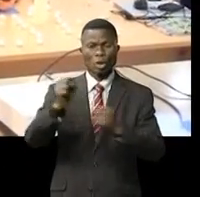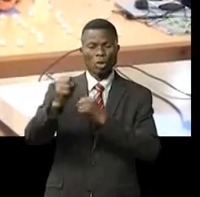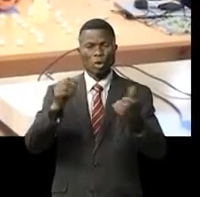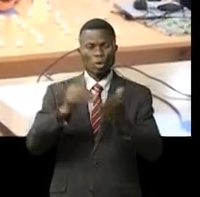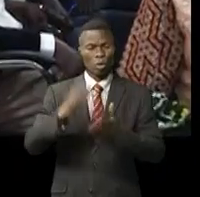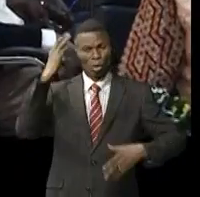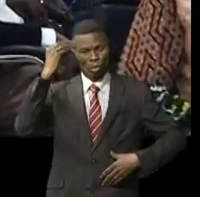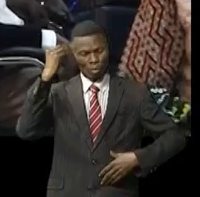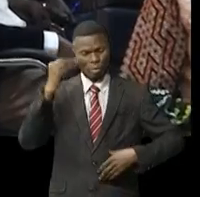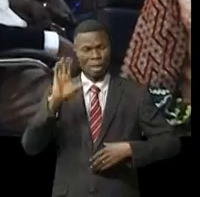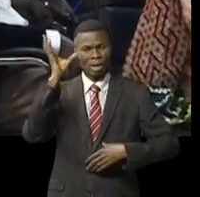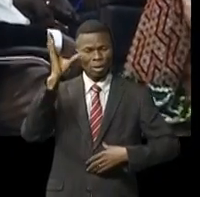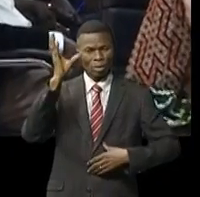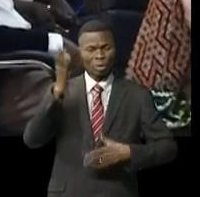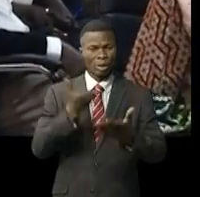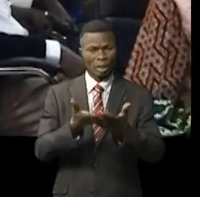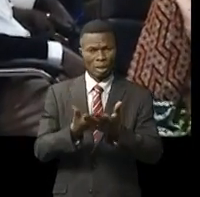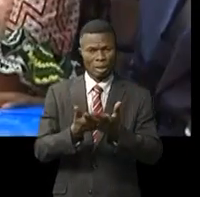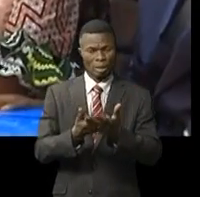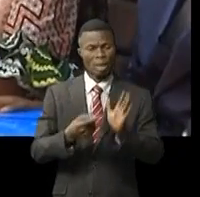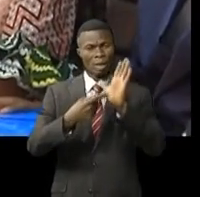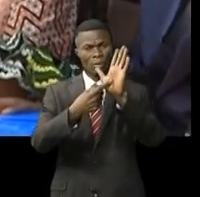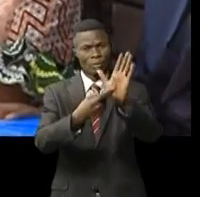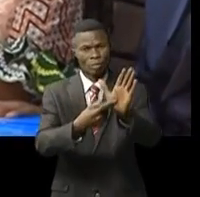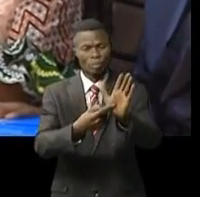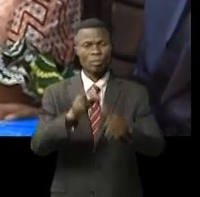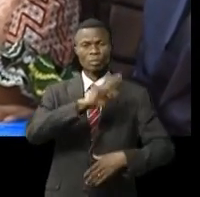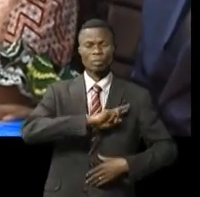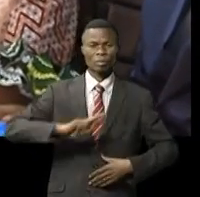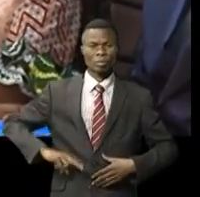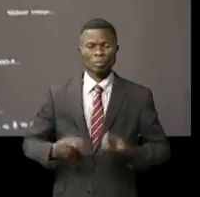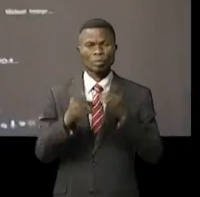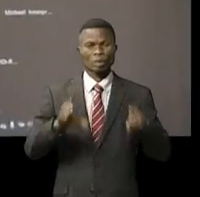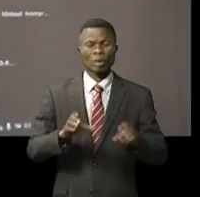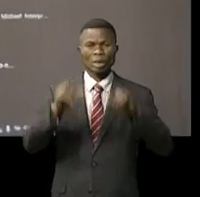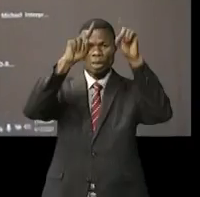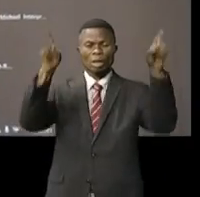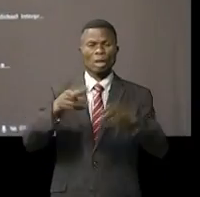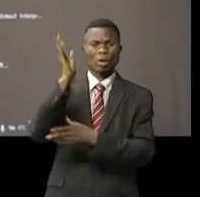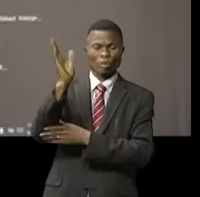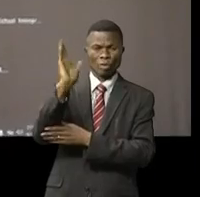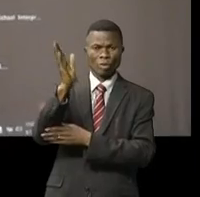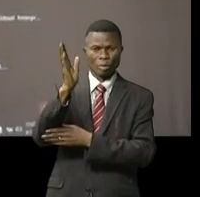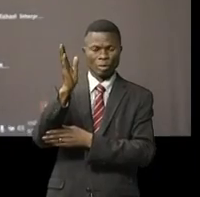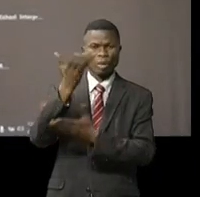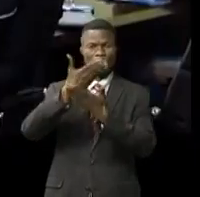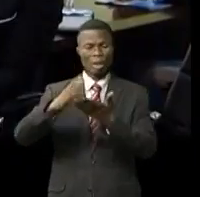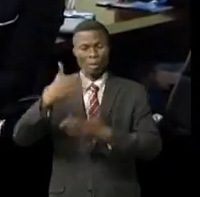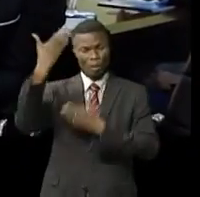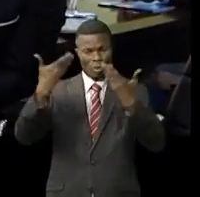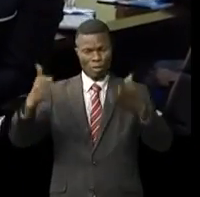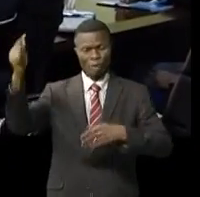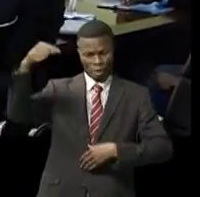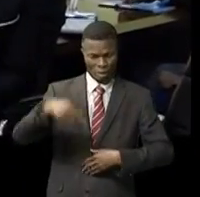les maladies virales et infectieuses a été présentée en RDC par vidéoconférence après l'étape du Rwanda